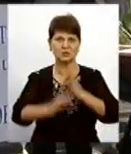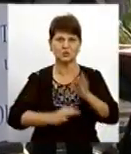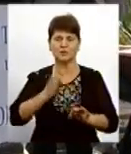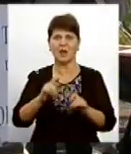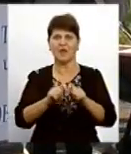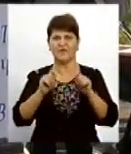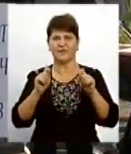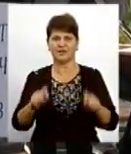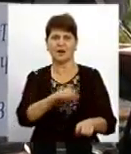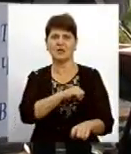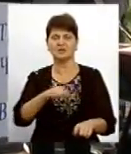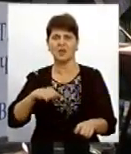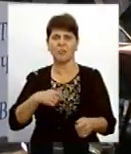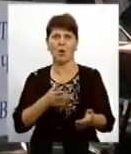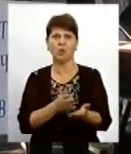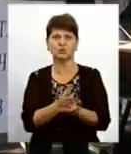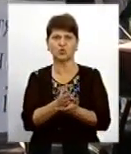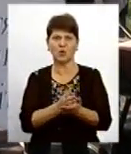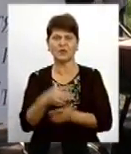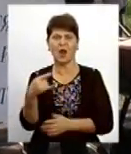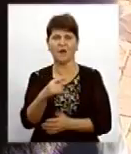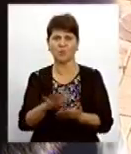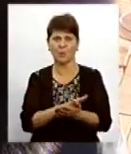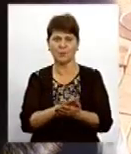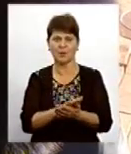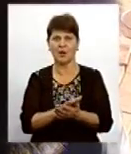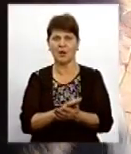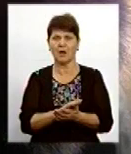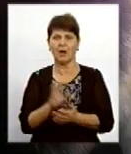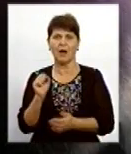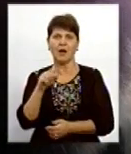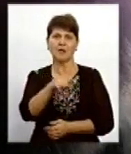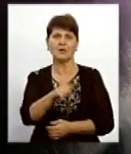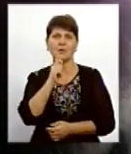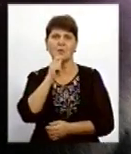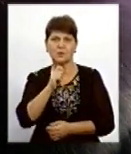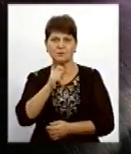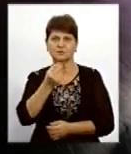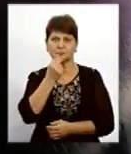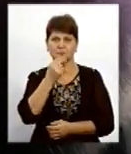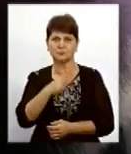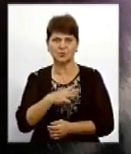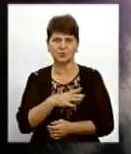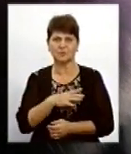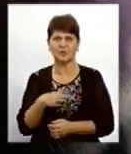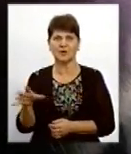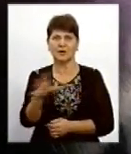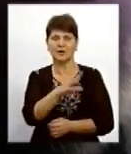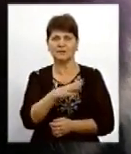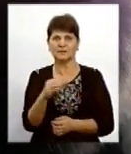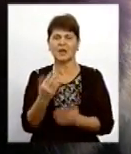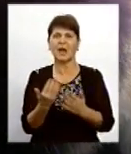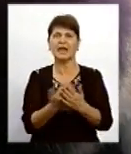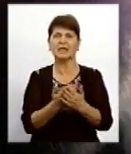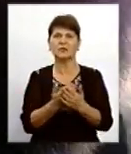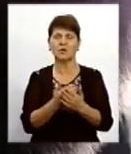автомийку самообслуговування. Там колись паслись кізочки. Влаштовувався літній кінотеатр